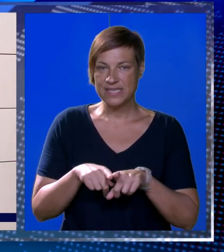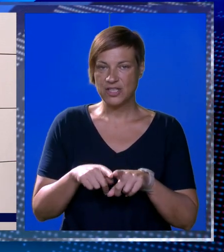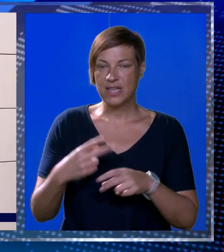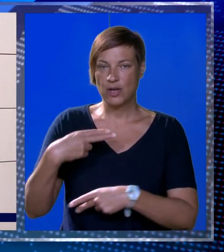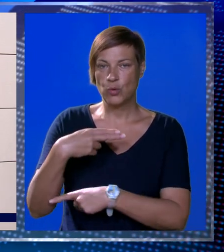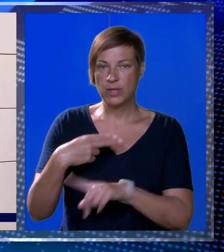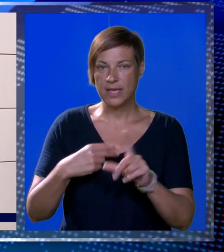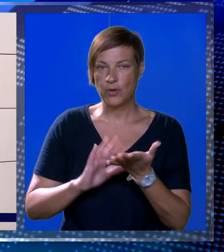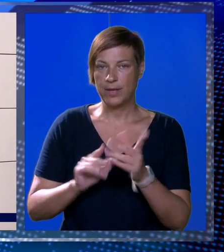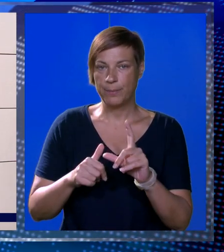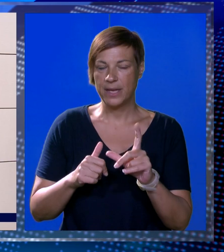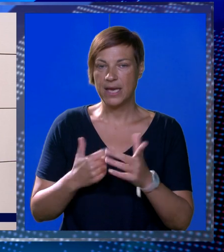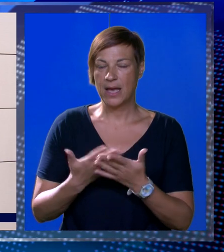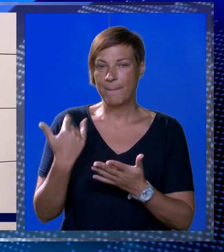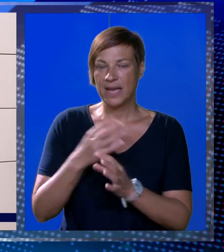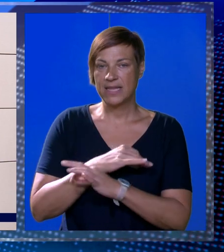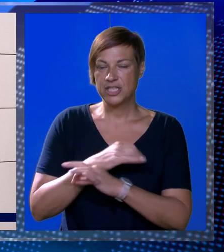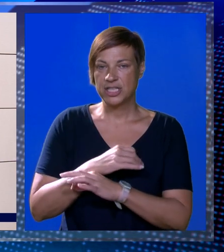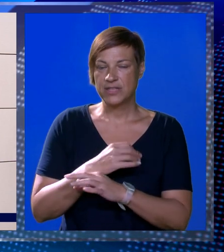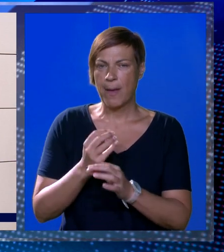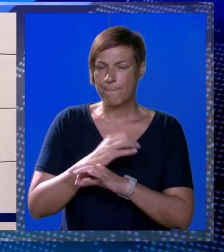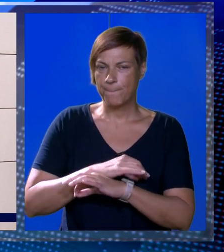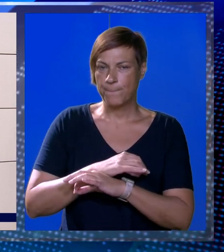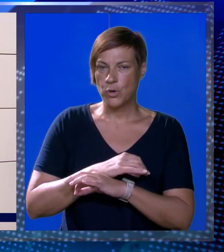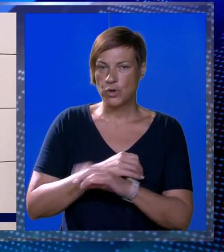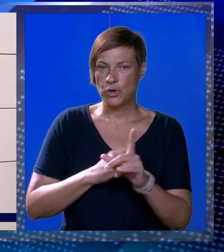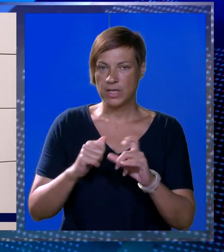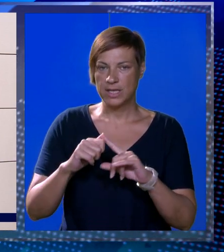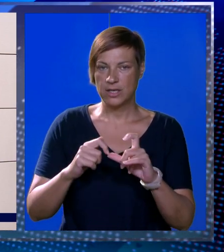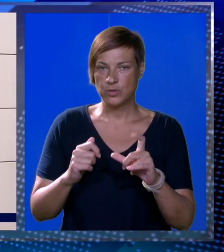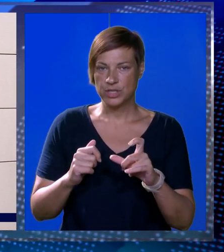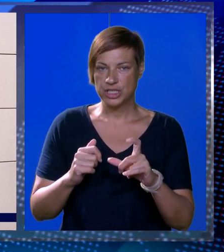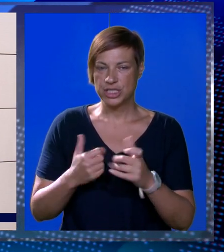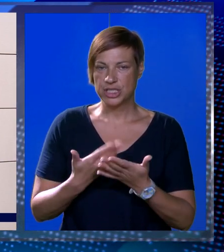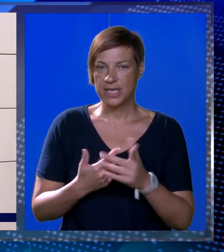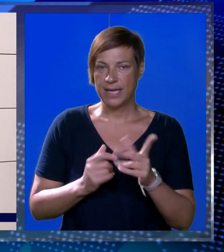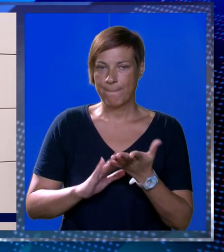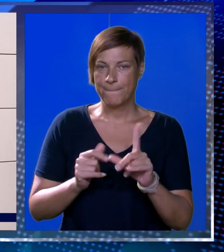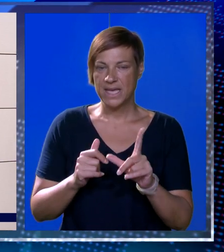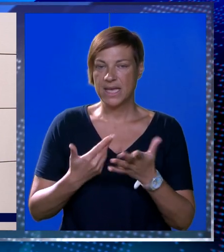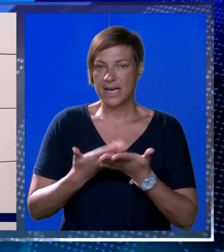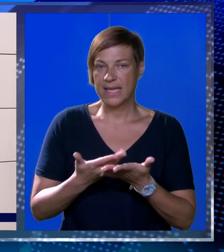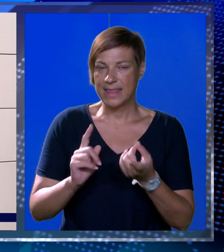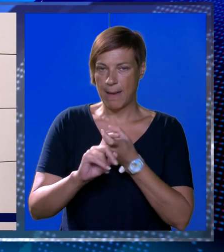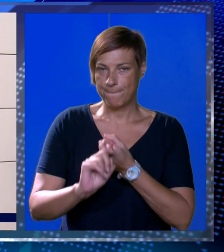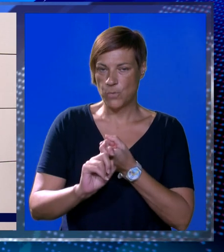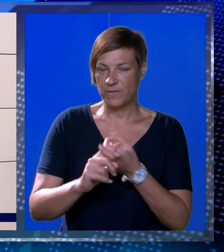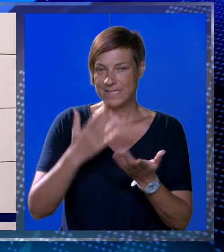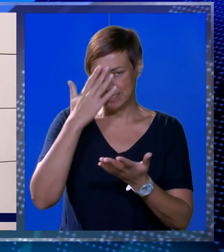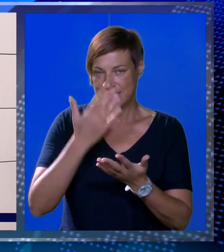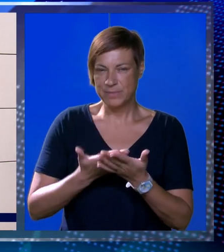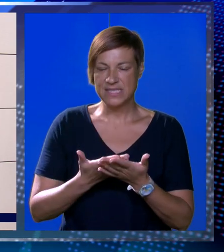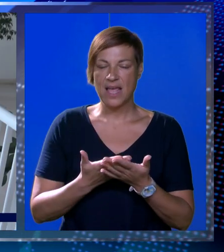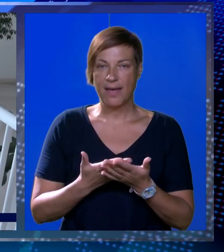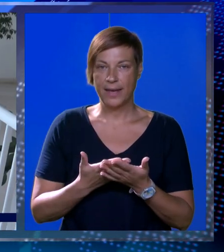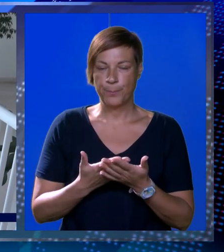Isto tako u hotelu Imperial je bila jedna od žrtava, to je pokojni Luka Lukšić, tako da Imperial je upravo ta jedna poveznica sa ovim